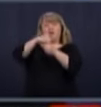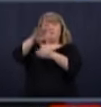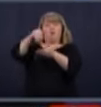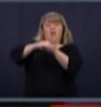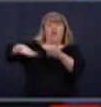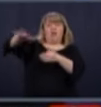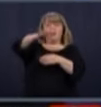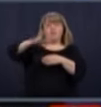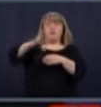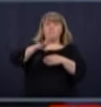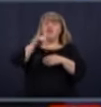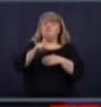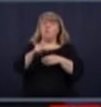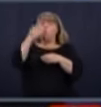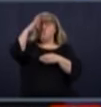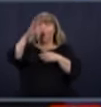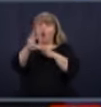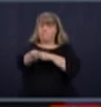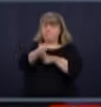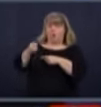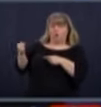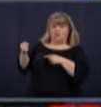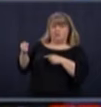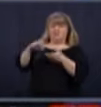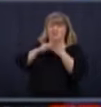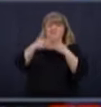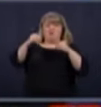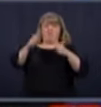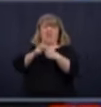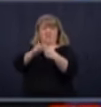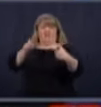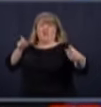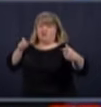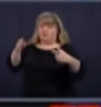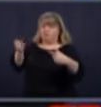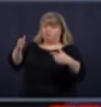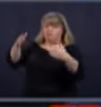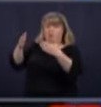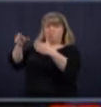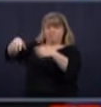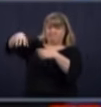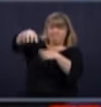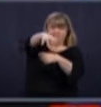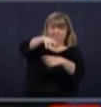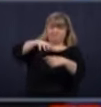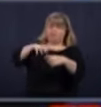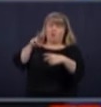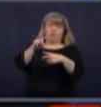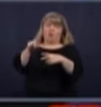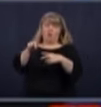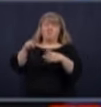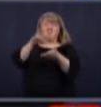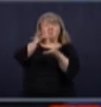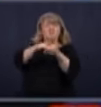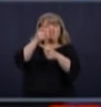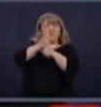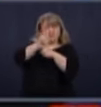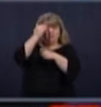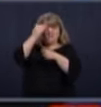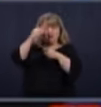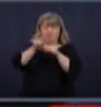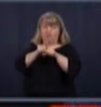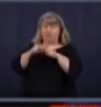devanture extérieure. Donc, les commerces, pour être très clair, qui sont dans des centres d'achat et qui n'ont pas de devanture